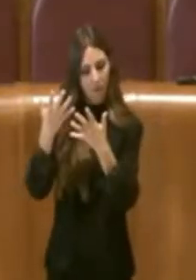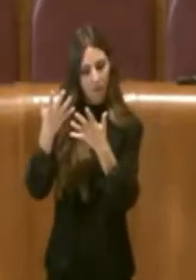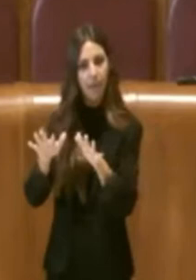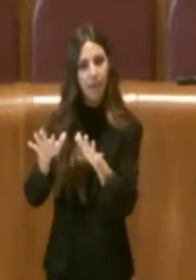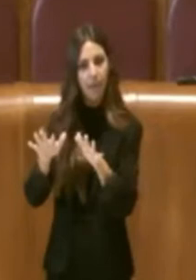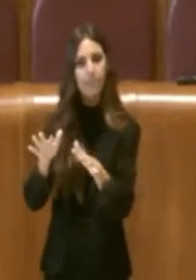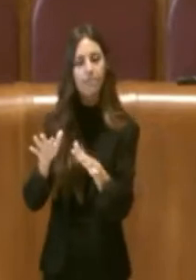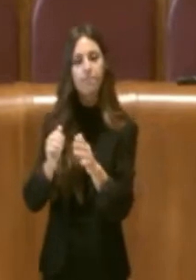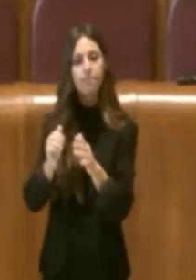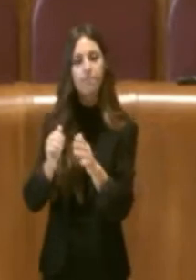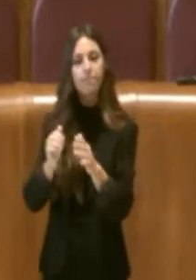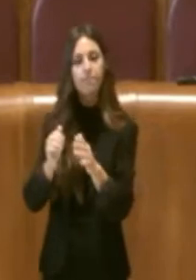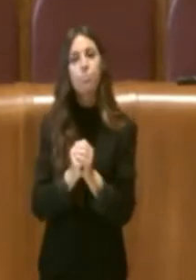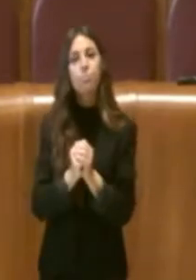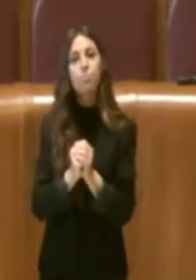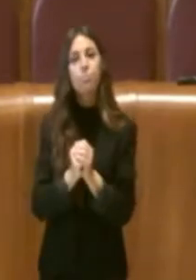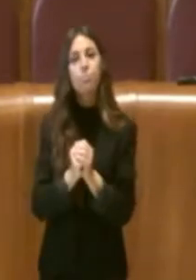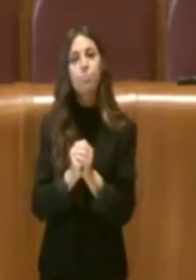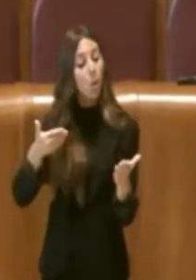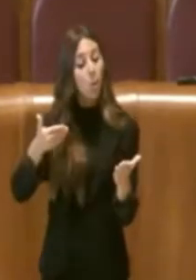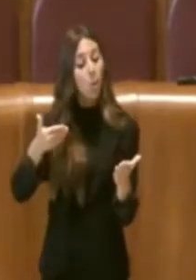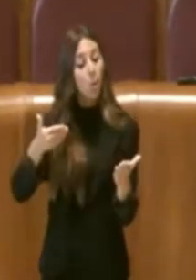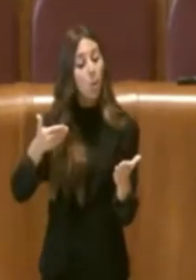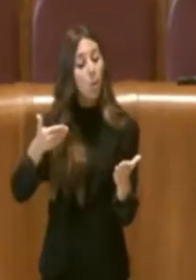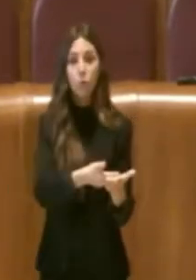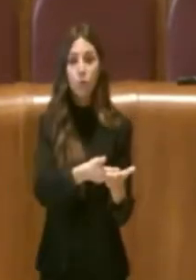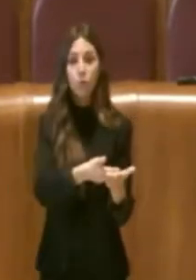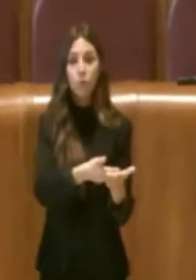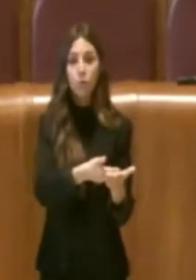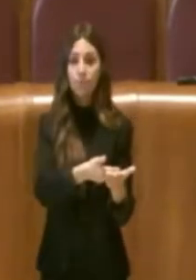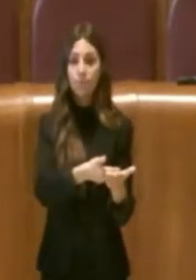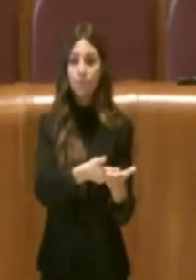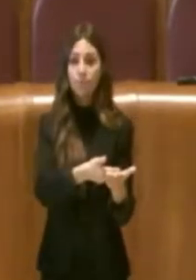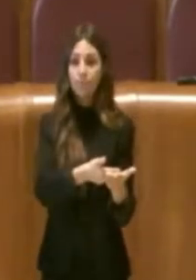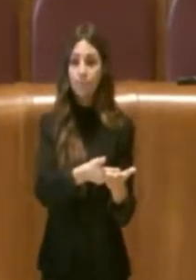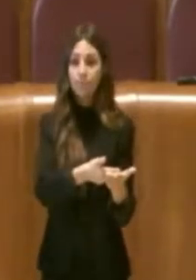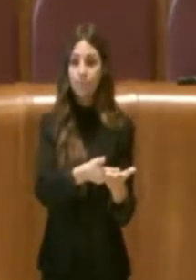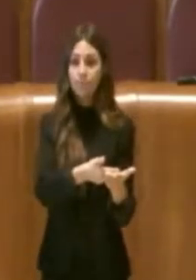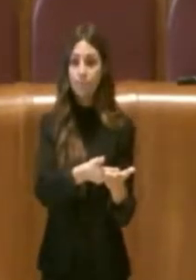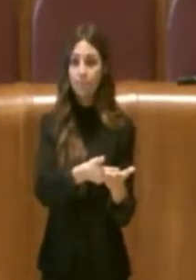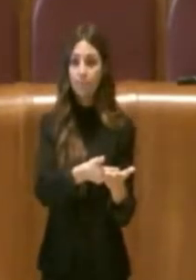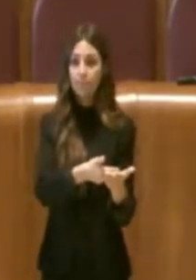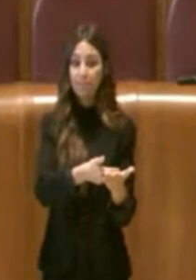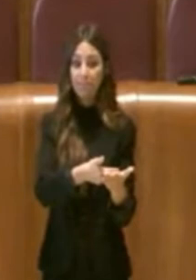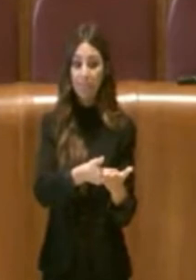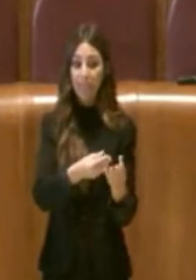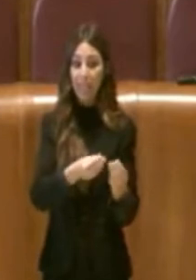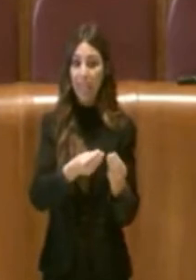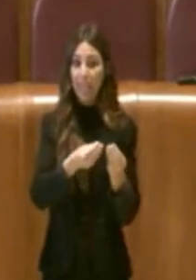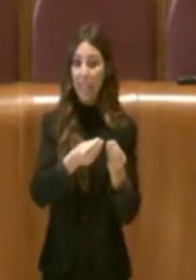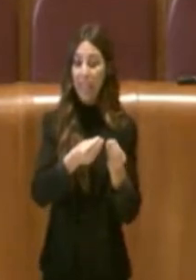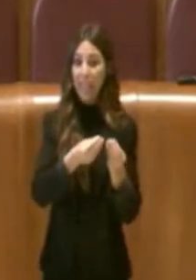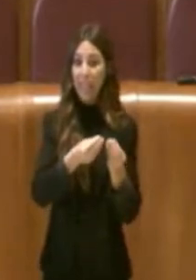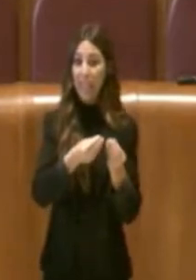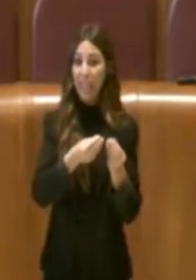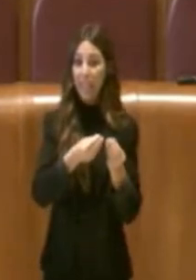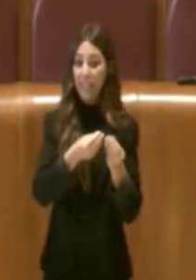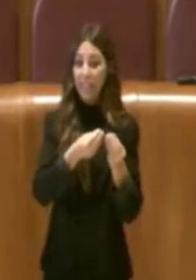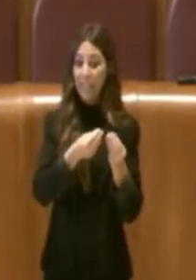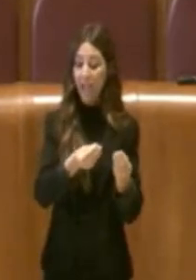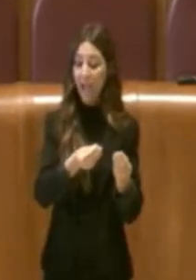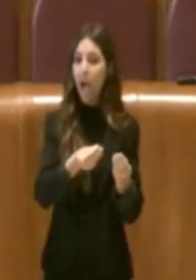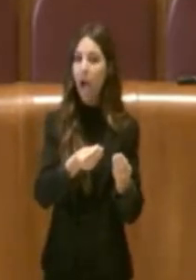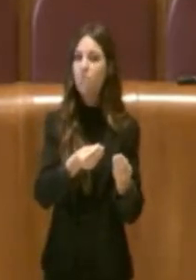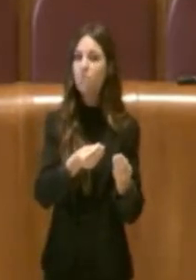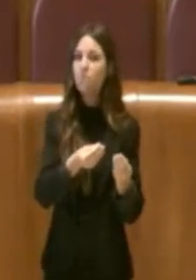punto. La mozione non fornisce una individuazione precisa di quello che dovrà